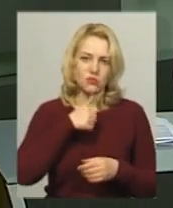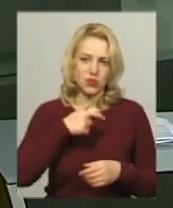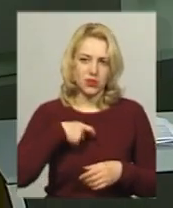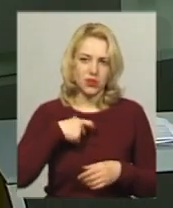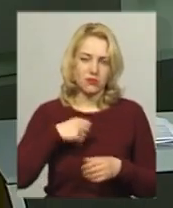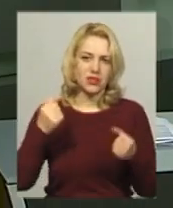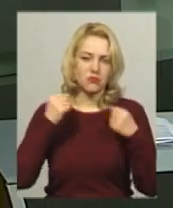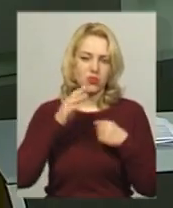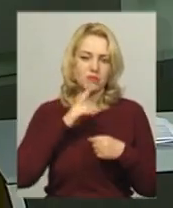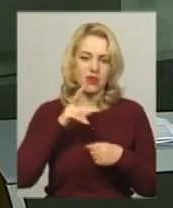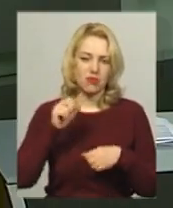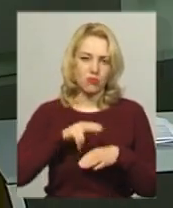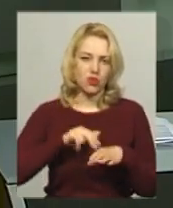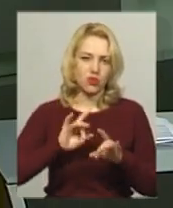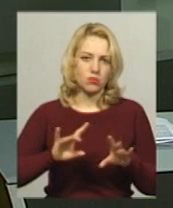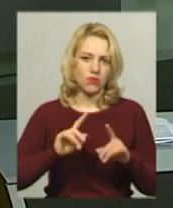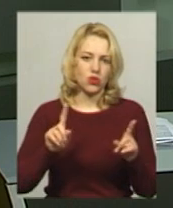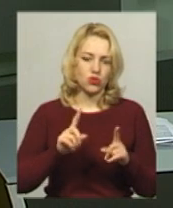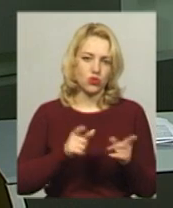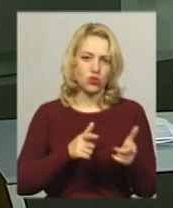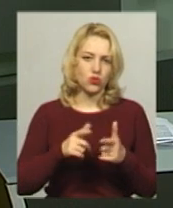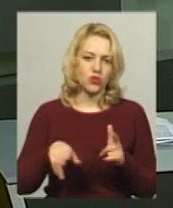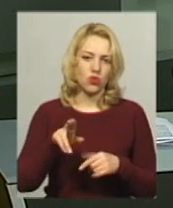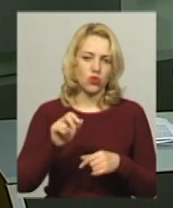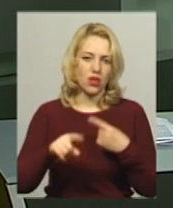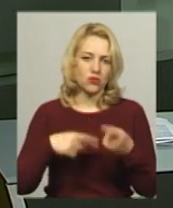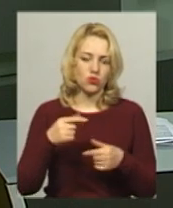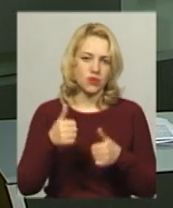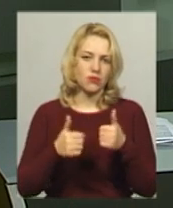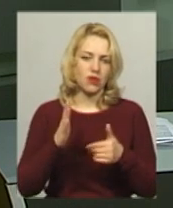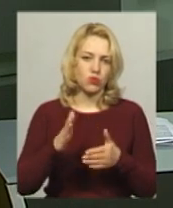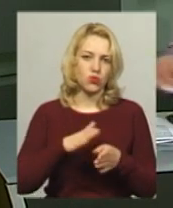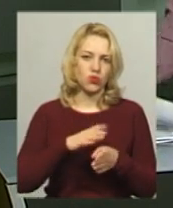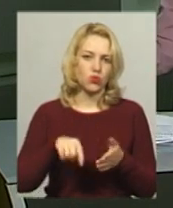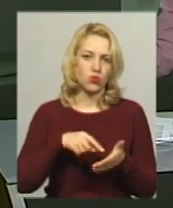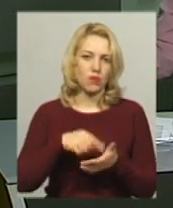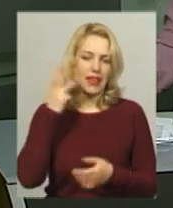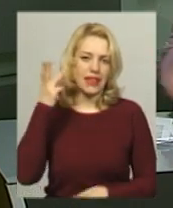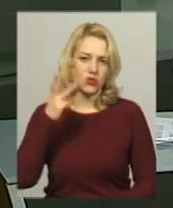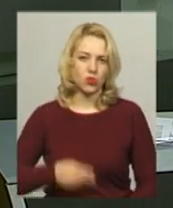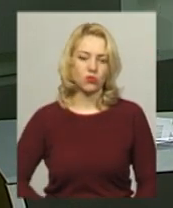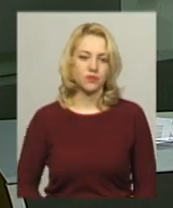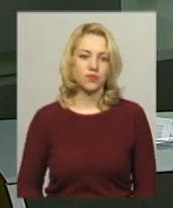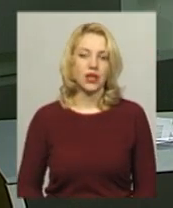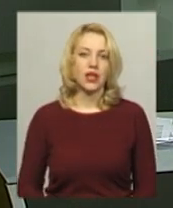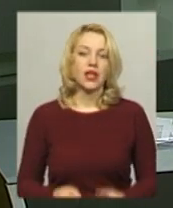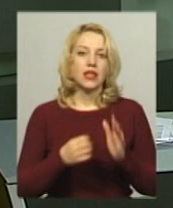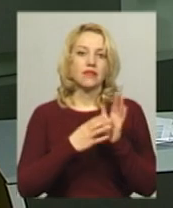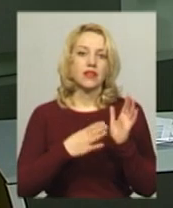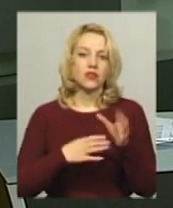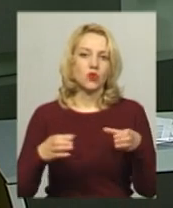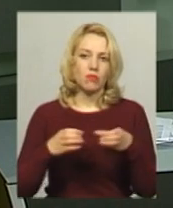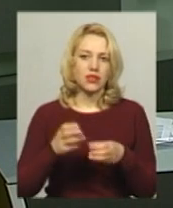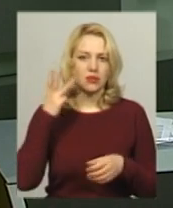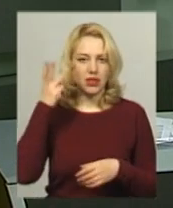Спортсменка-поліціянка розповідає і готується до наступних змагань, які відбудуться в Хмельницькому. 19 команд